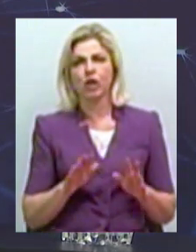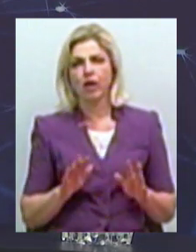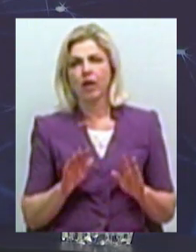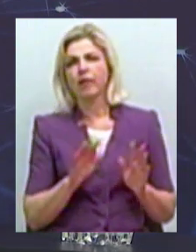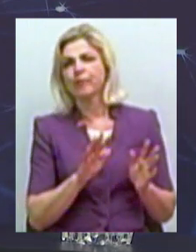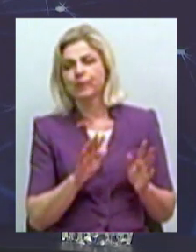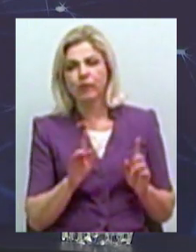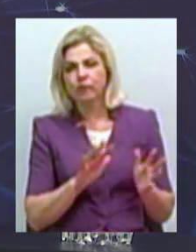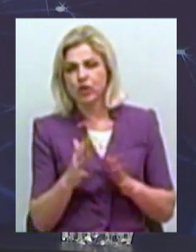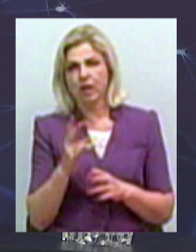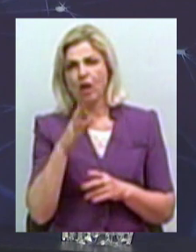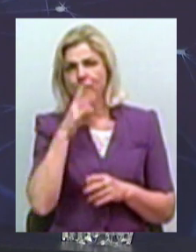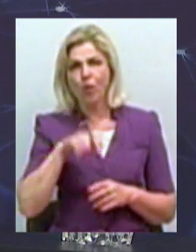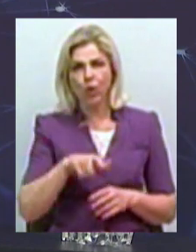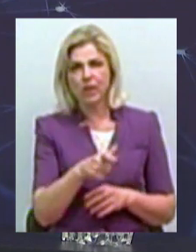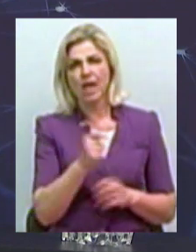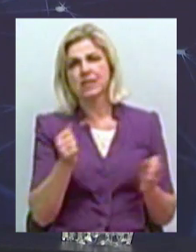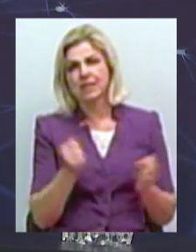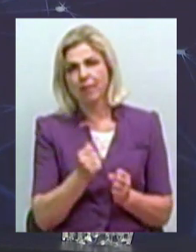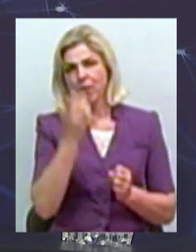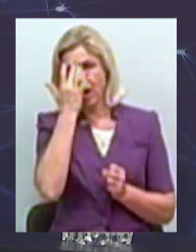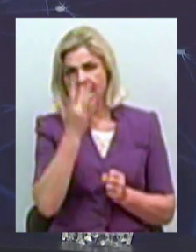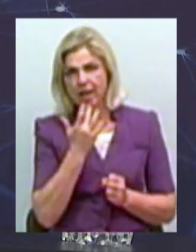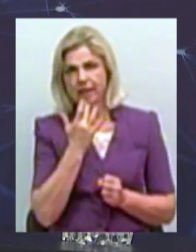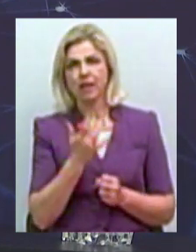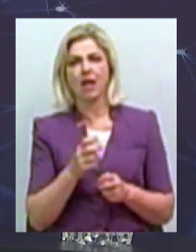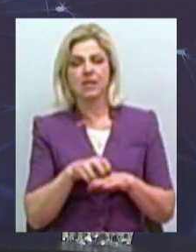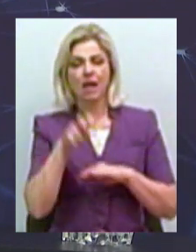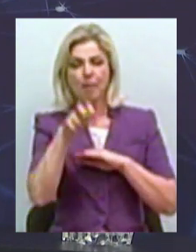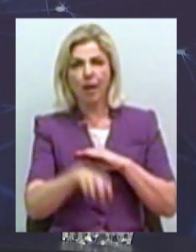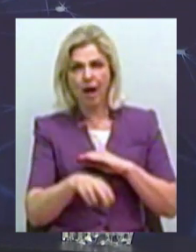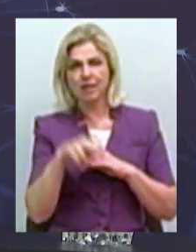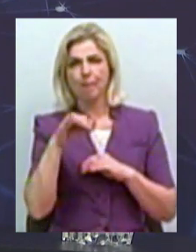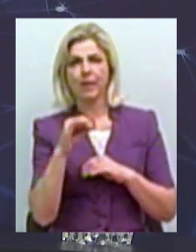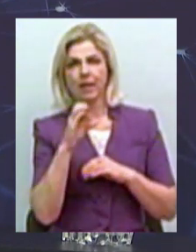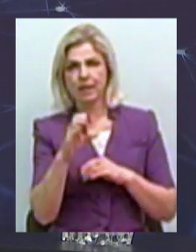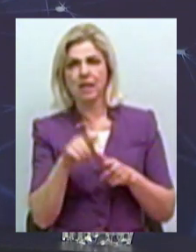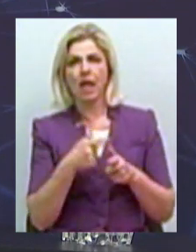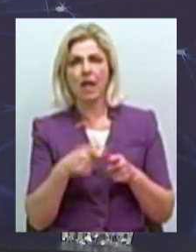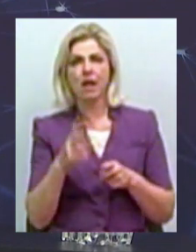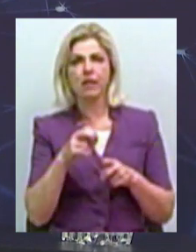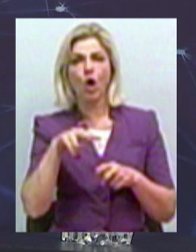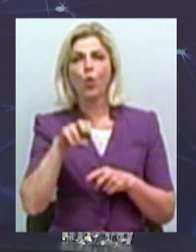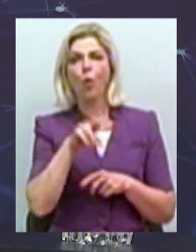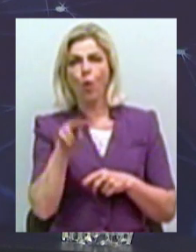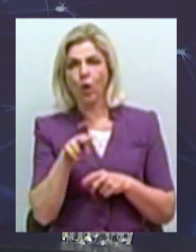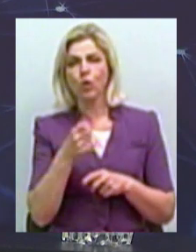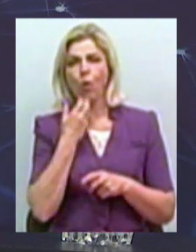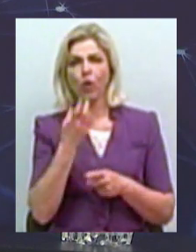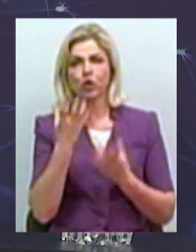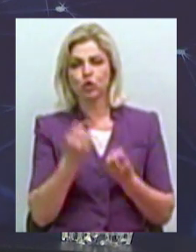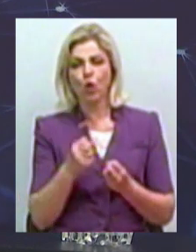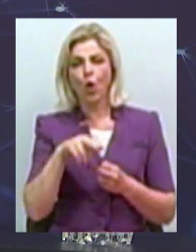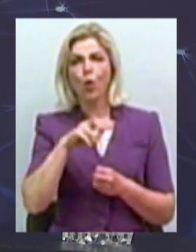воді, це як і взимку, так і влітку, стрибання з пірсів, це прогулянки по льоду, чи катання на льоду, коли ще не